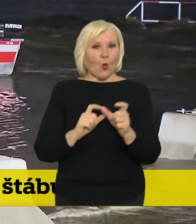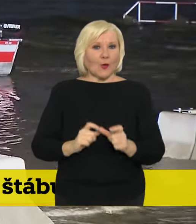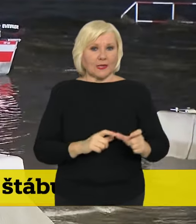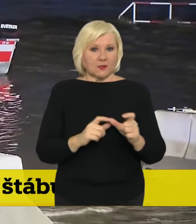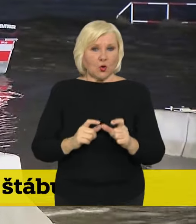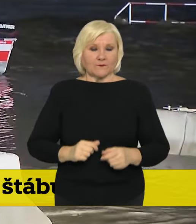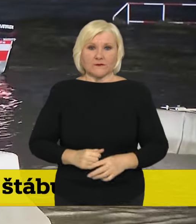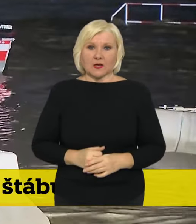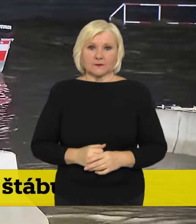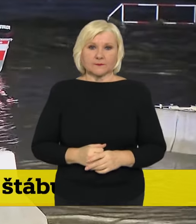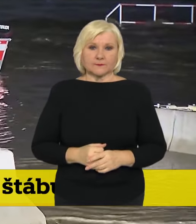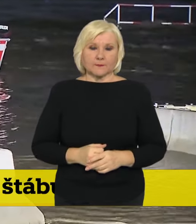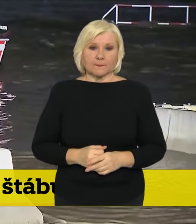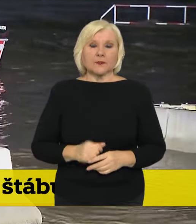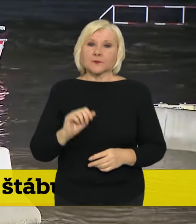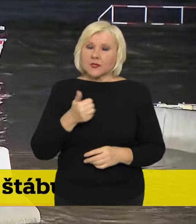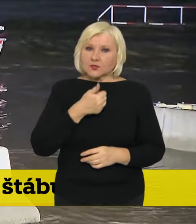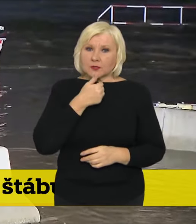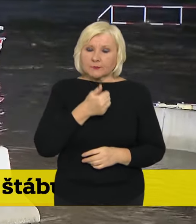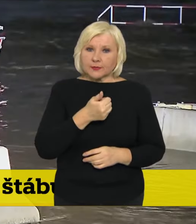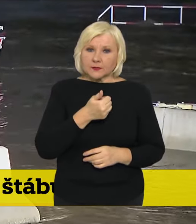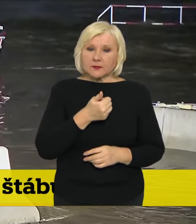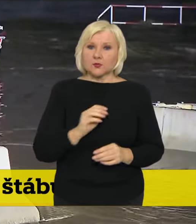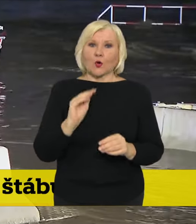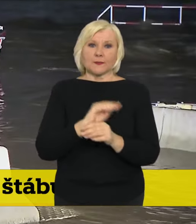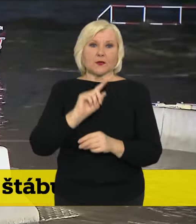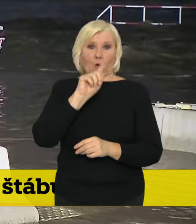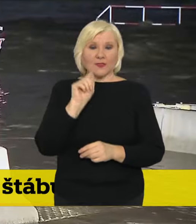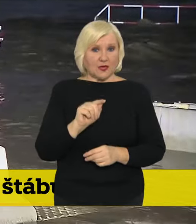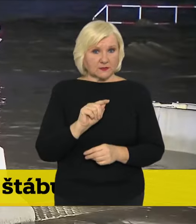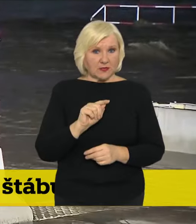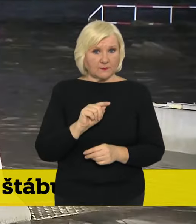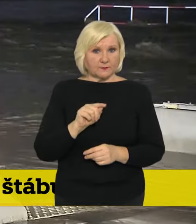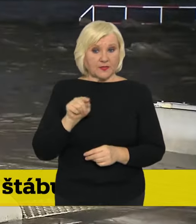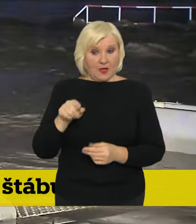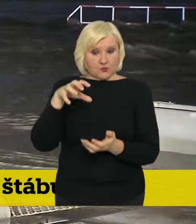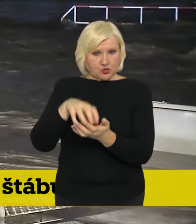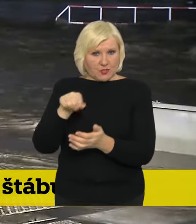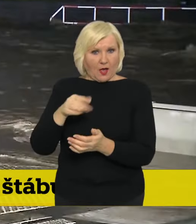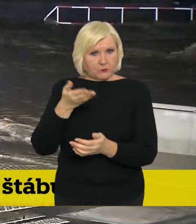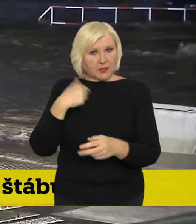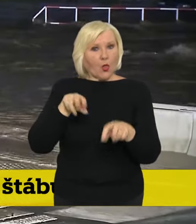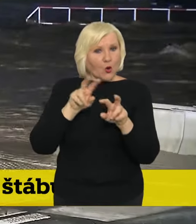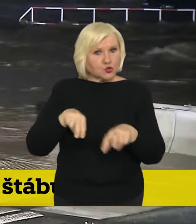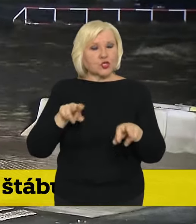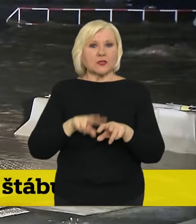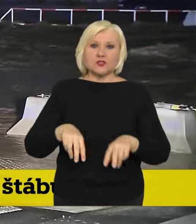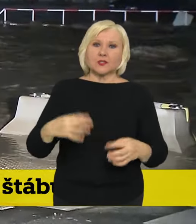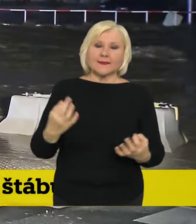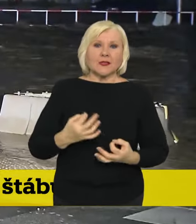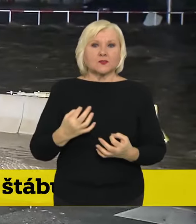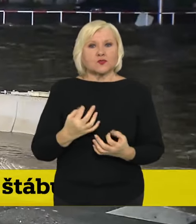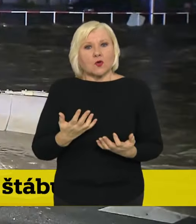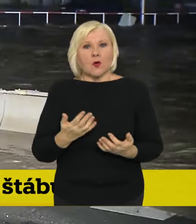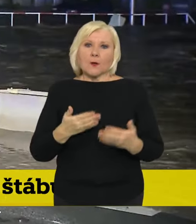večer, Eva Soukyníková, Český rozhlas. Já mám ještě jednu takovou doplňující otázku, jestli jste z náhodou na štábu neřešili jakoukoliv případnou pomoc